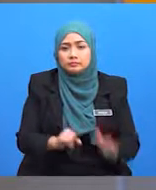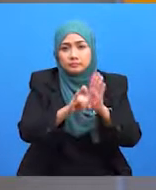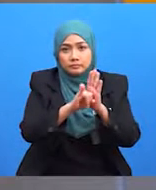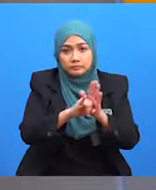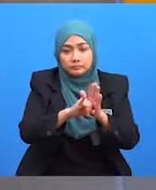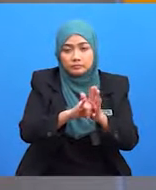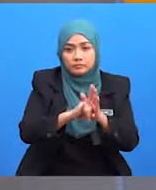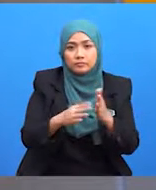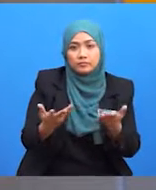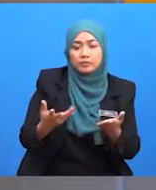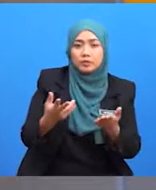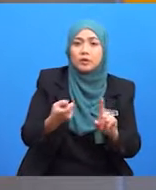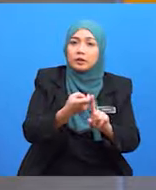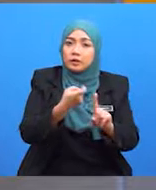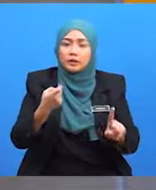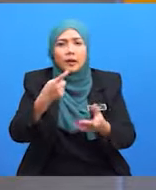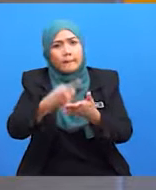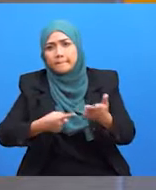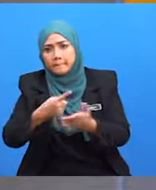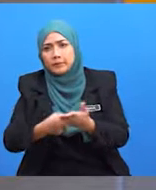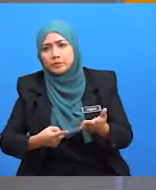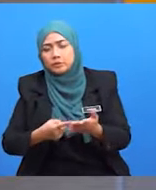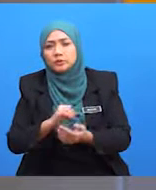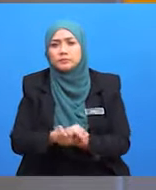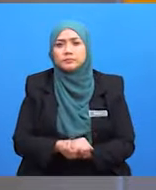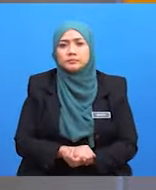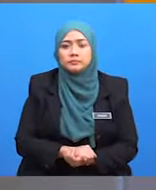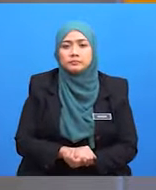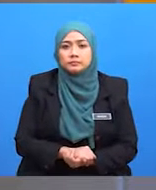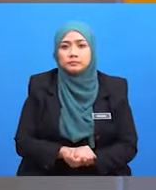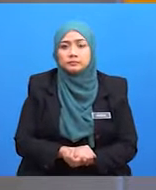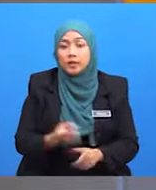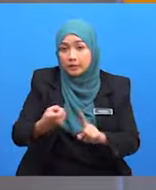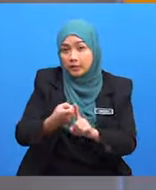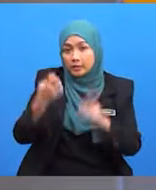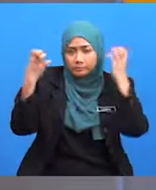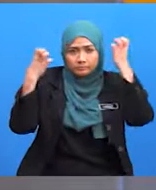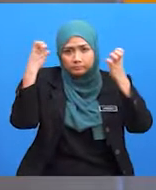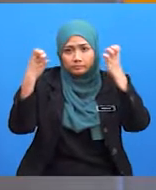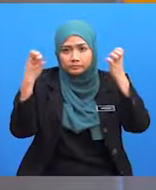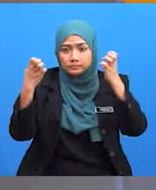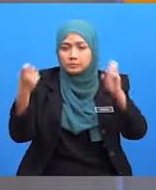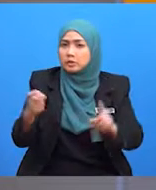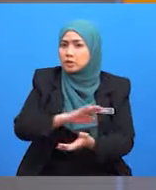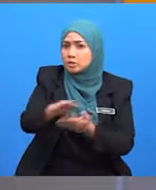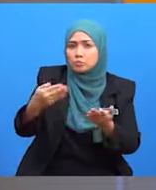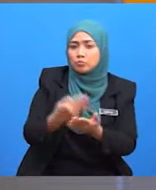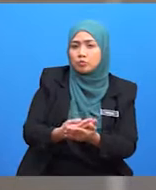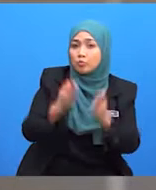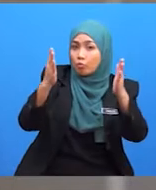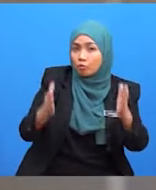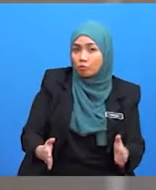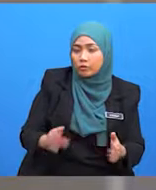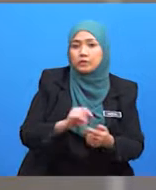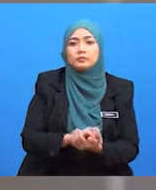sesuatu yang unik. Ia adalah ikatan emosi yang menyatukan semua pihak yang berkepentingan,